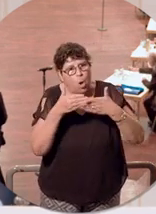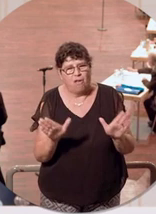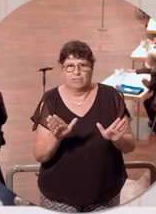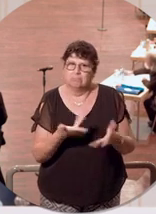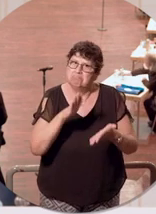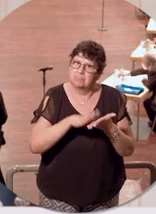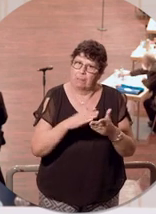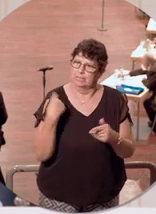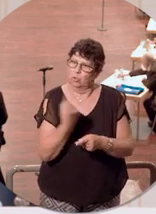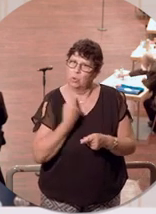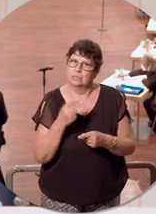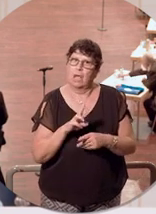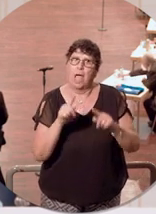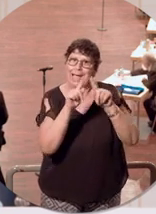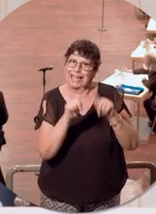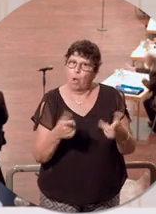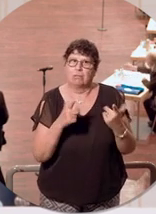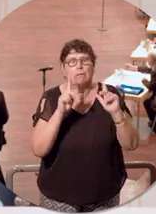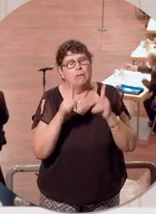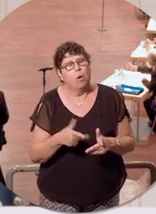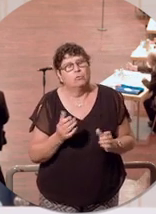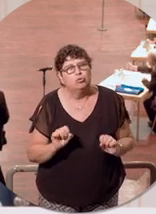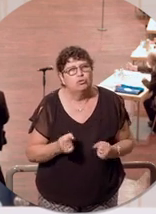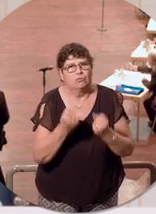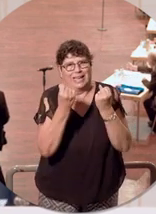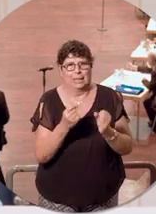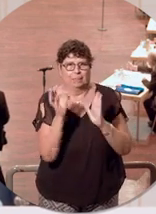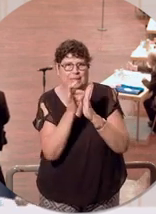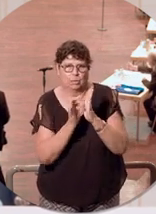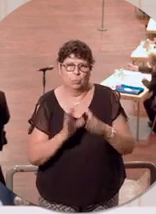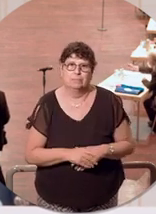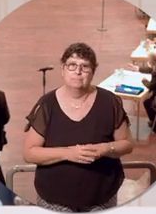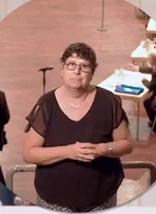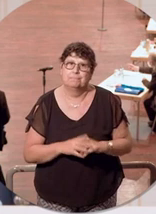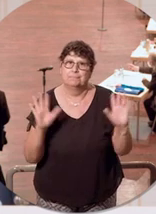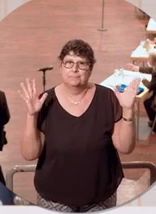eben in unserer Großregion auch unter schwierigen Bedingungen, meine Damen und Herren.